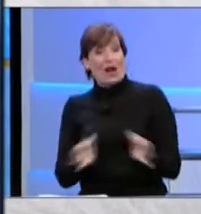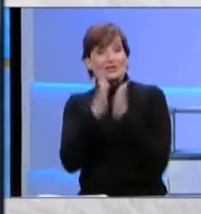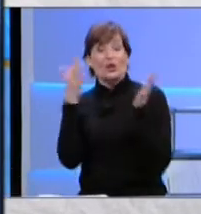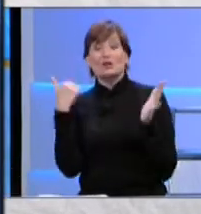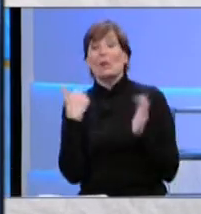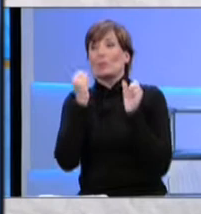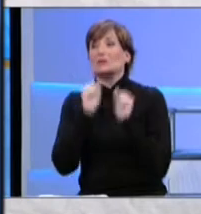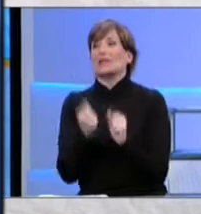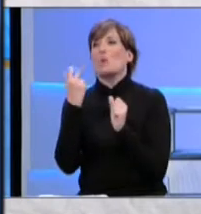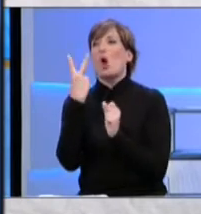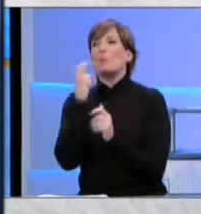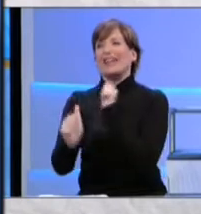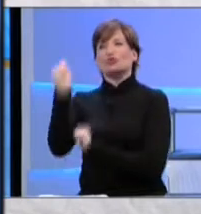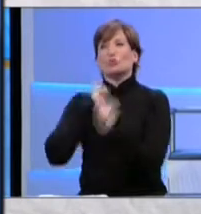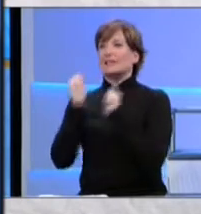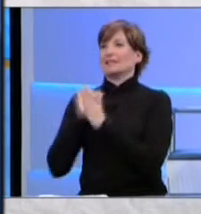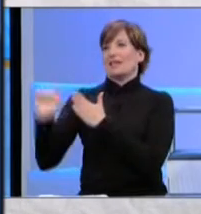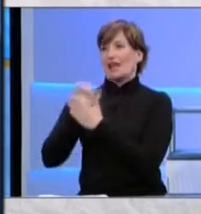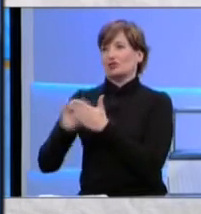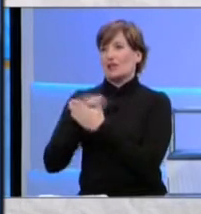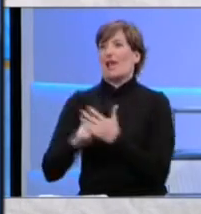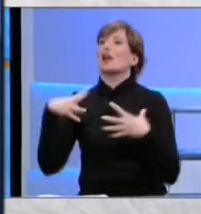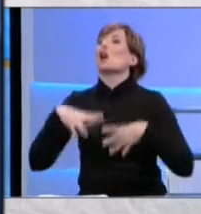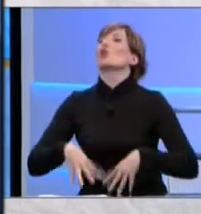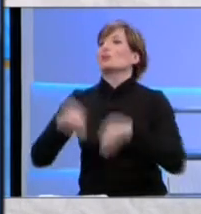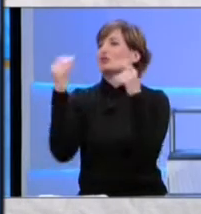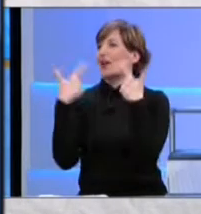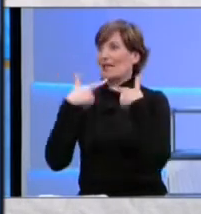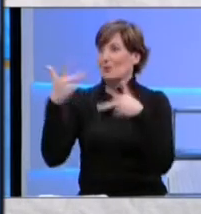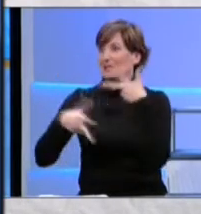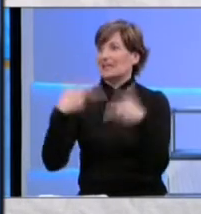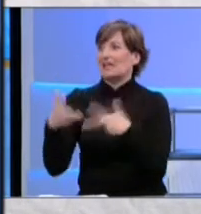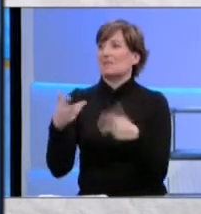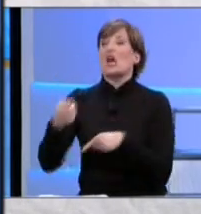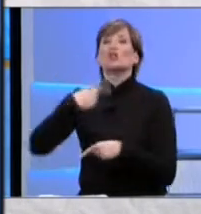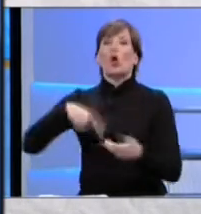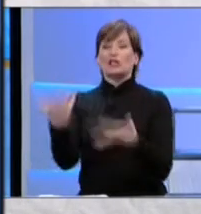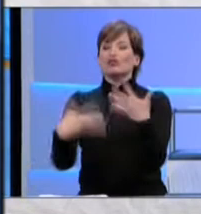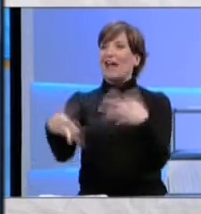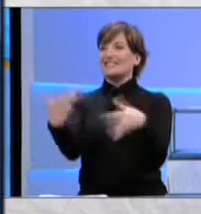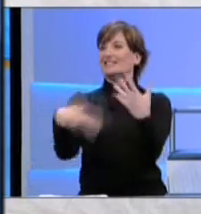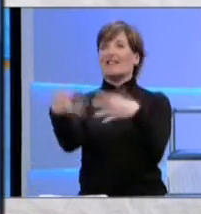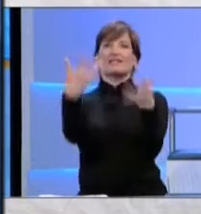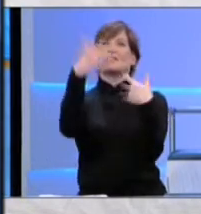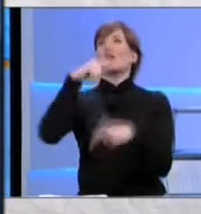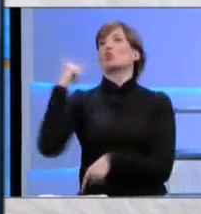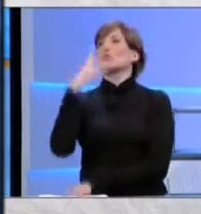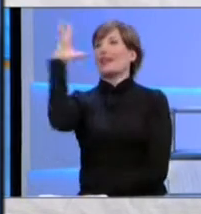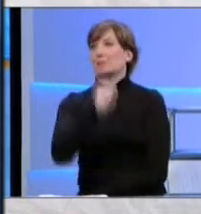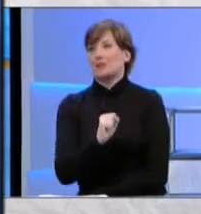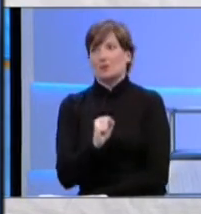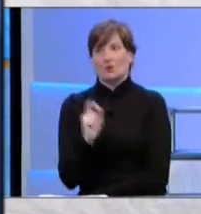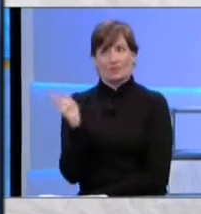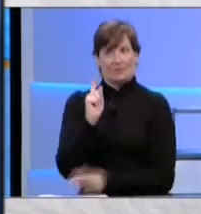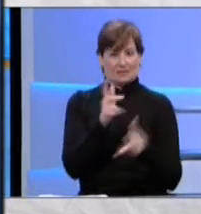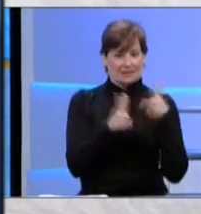di tanti pregiudizi e a cominciare dalla lingua dei segni, intanto quello proprio comune, becerissimo, che noi gesticolando siamo comprensibili, in realtà il segno e